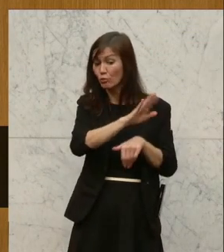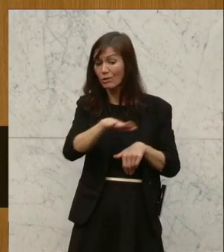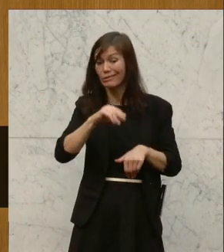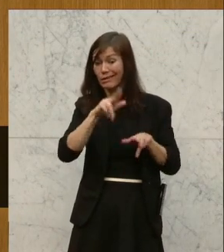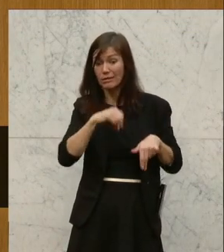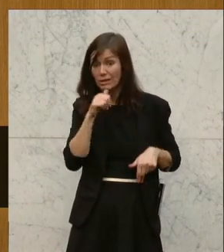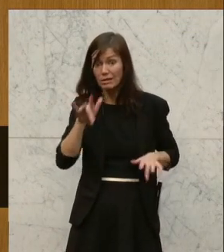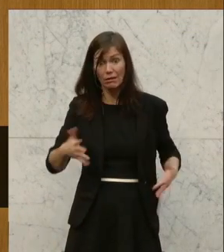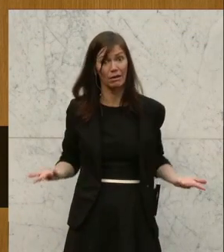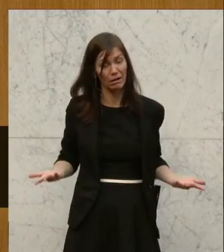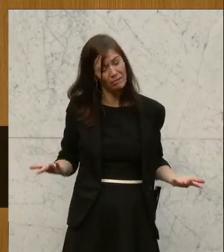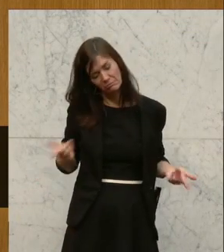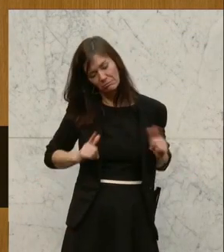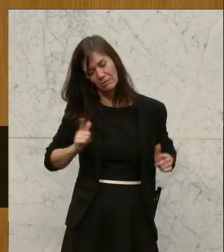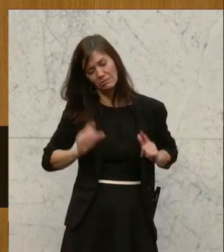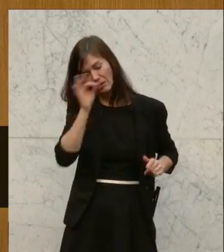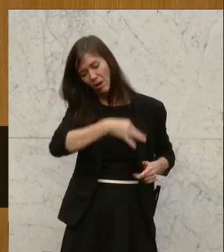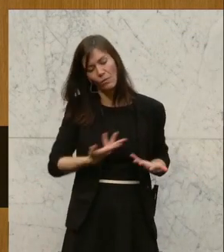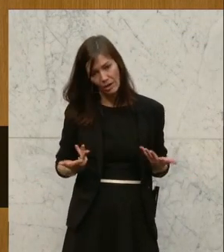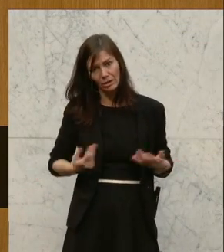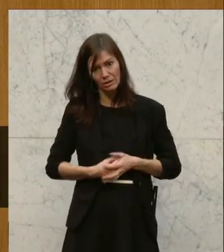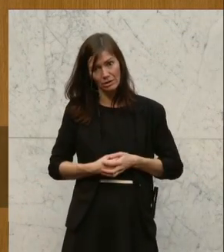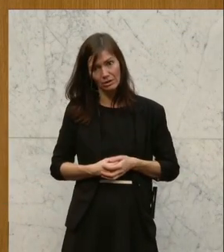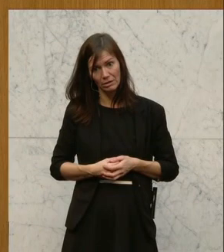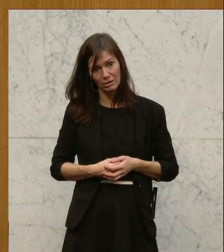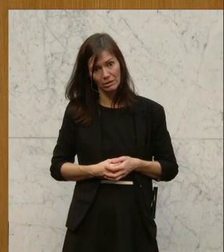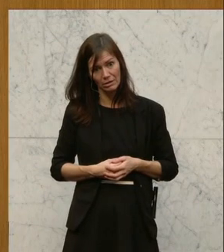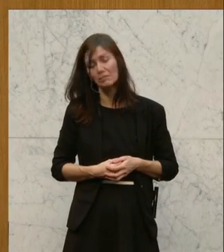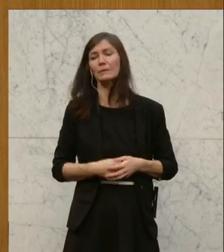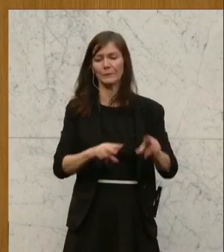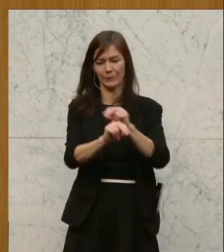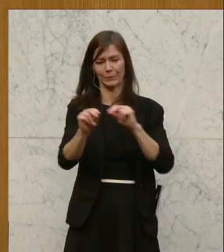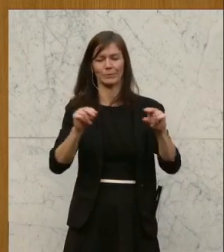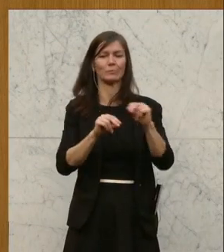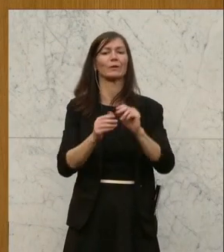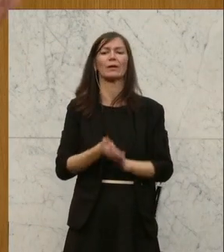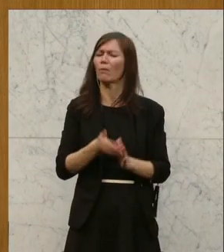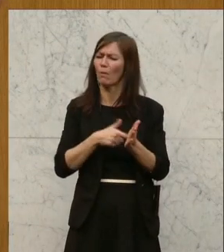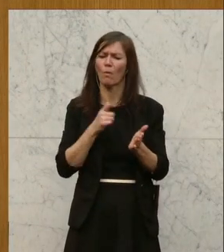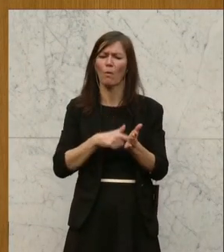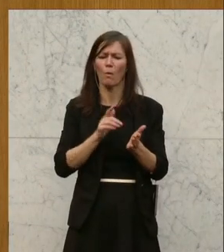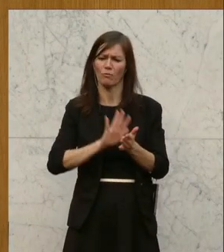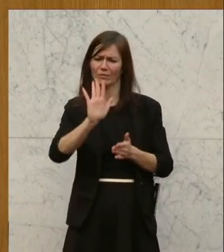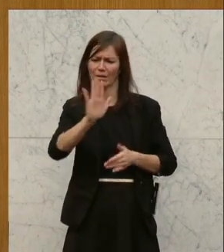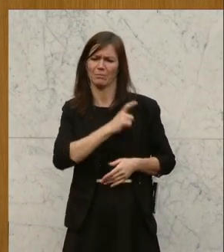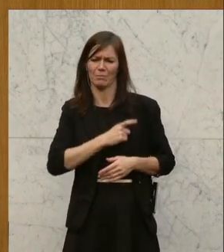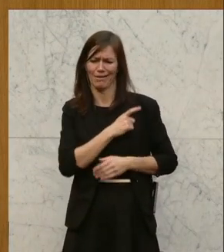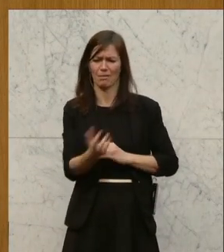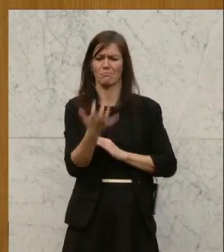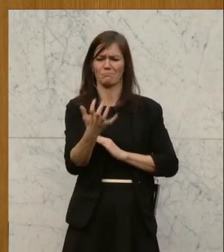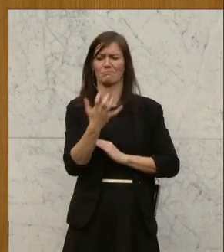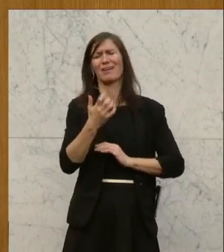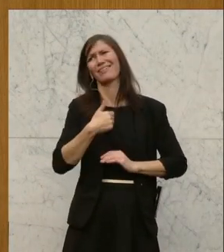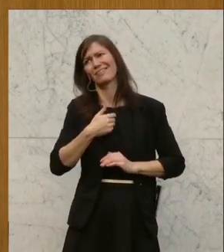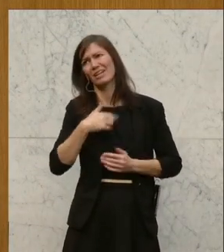Und ich sage das auch deshalb, weil ich immer wieder auch konfrontiert war, gerade auch mit Vorwürfen von Ihrer Partei, wenn im Wiener Gemeinderat und Landtag, in dem ich lang